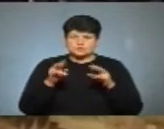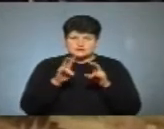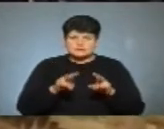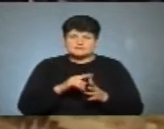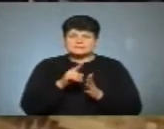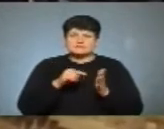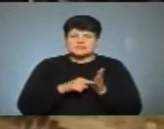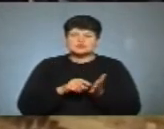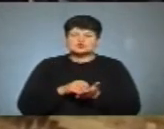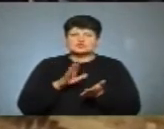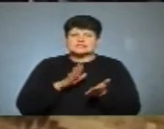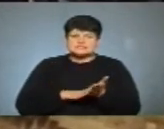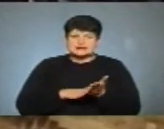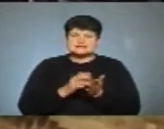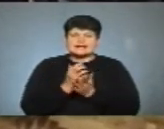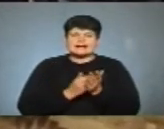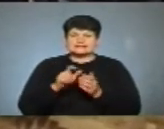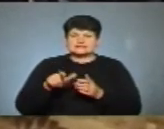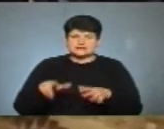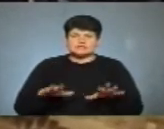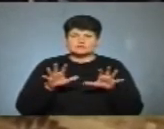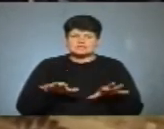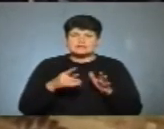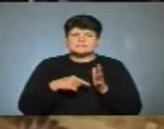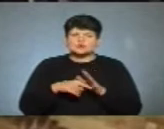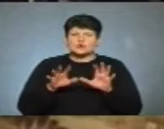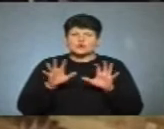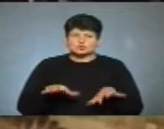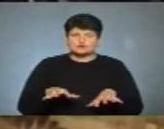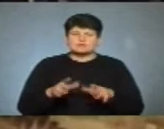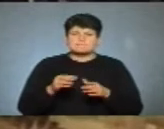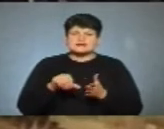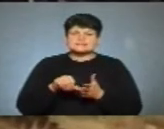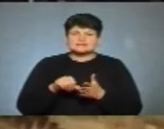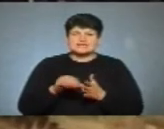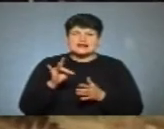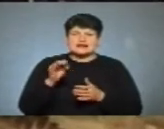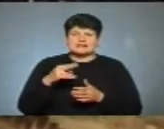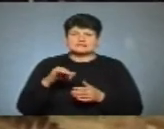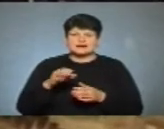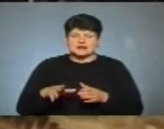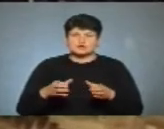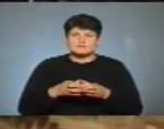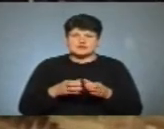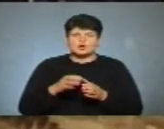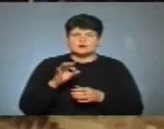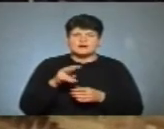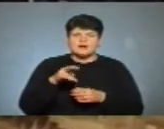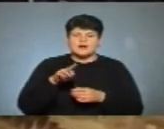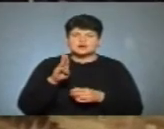питання щодо реєстрації кандидата на посаду міського голови, представника радикальної партії Олега Ляшка,